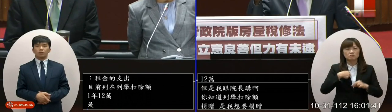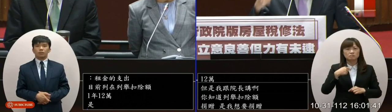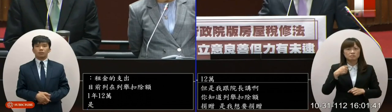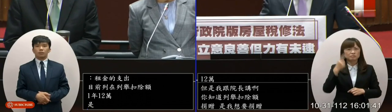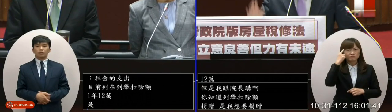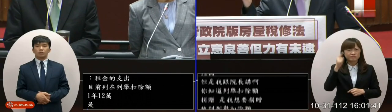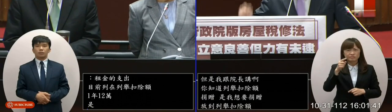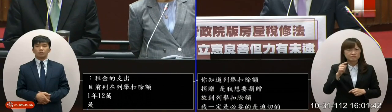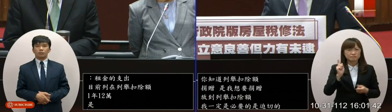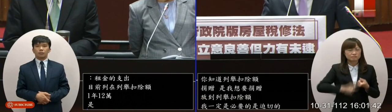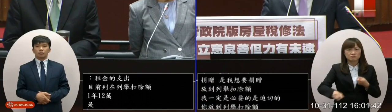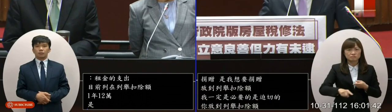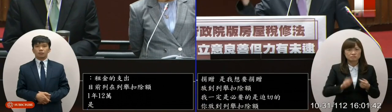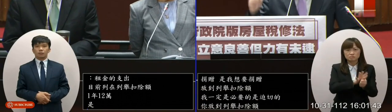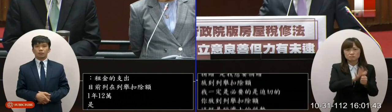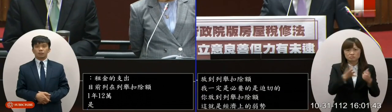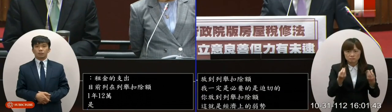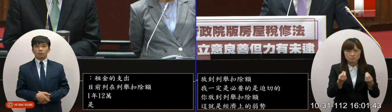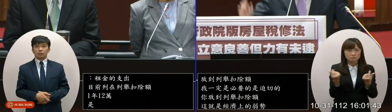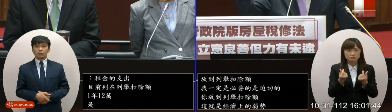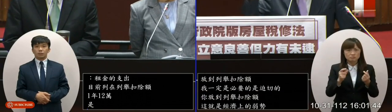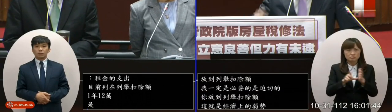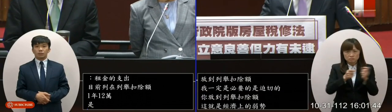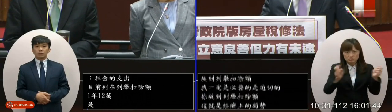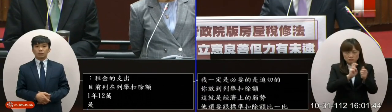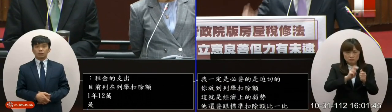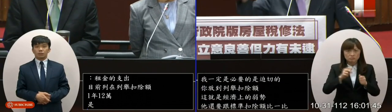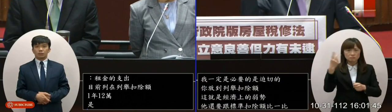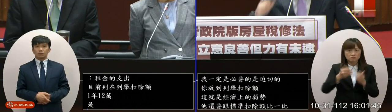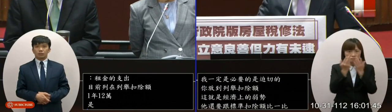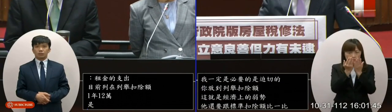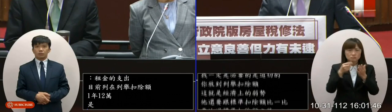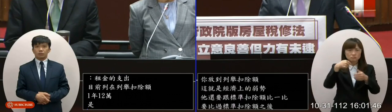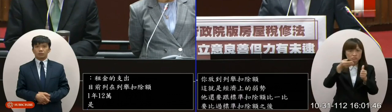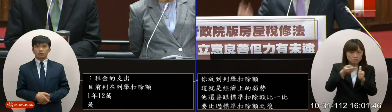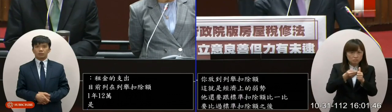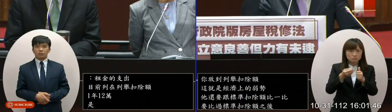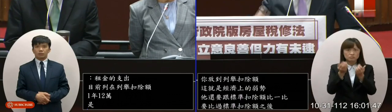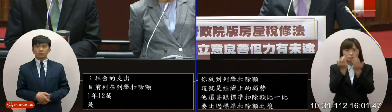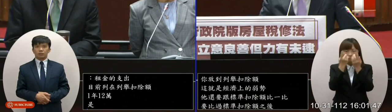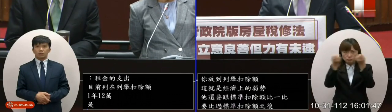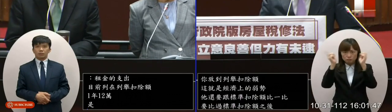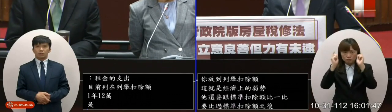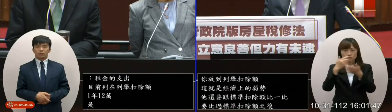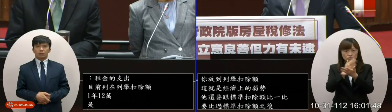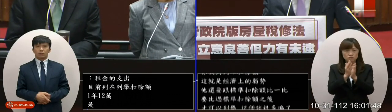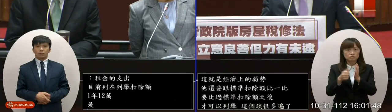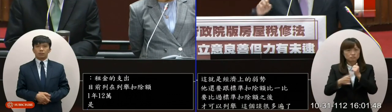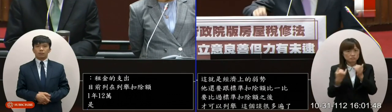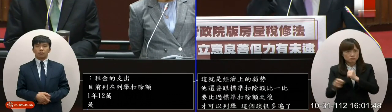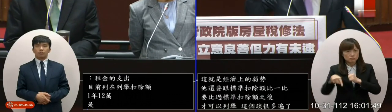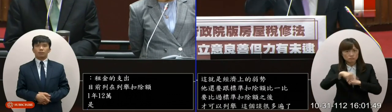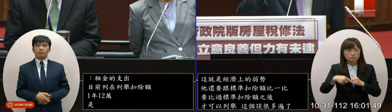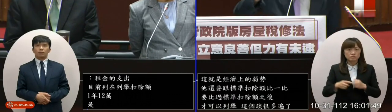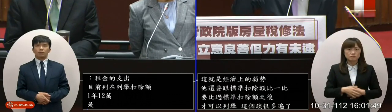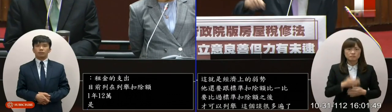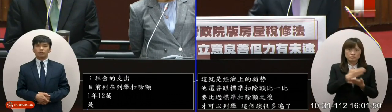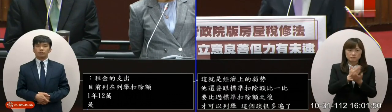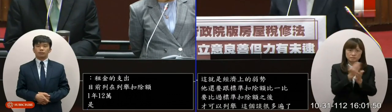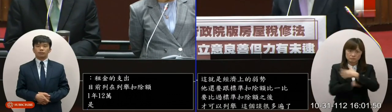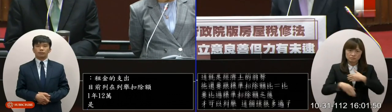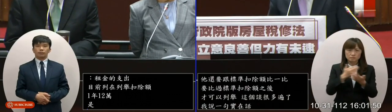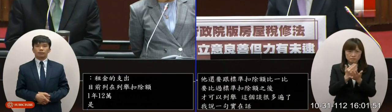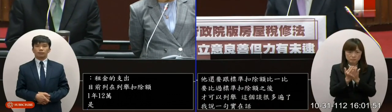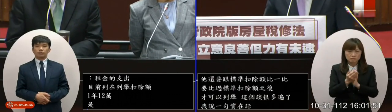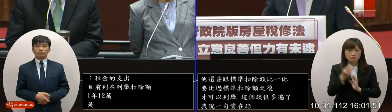一句實在話特別扣除了還有很多種長照啊學前教育啊大端子女啊對不對身心障礙啊點點點有時候你還可以給他